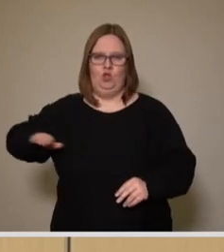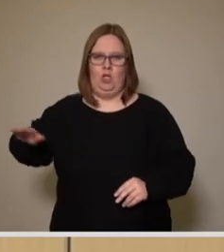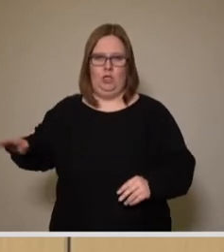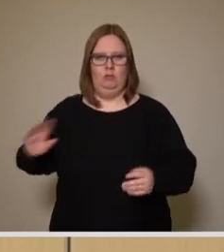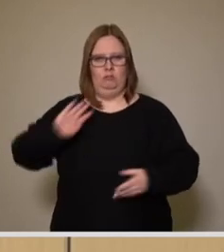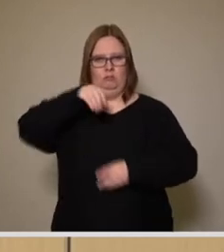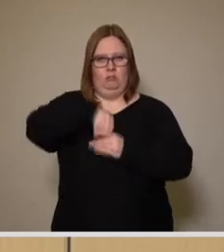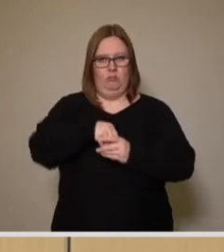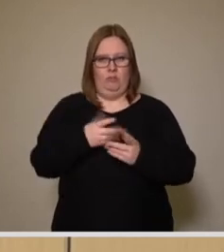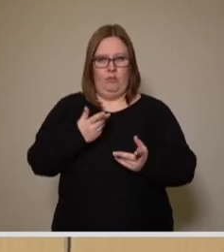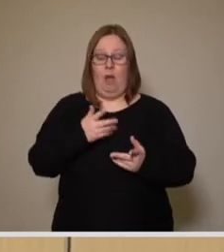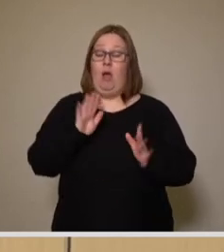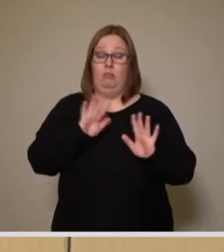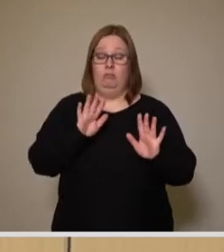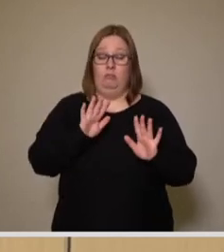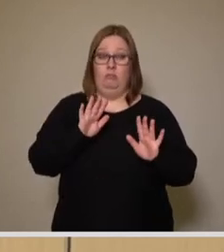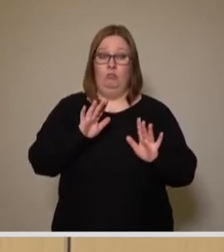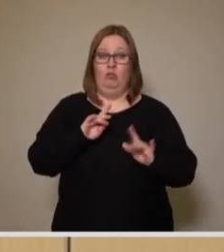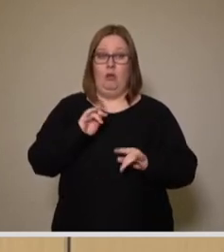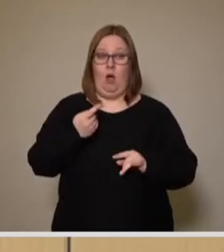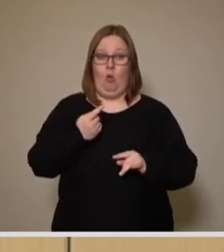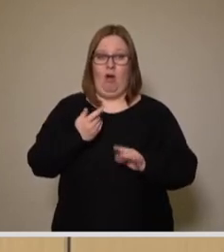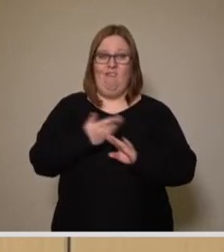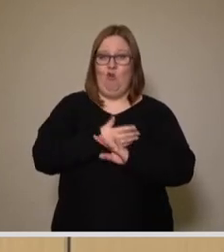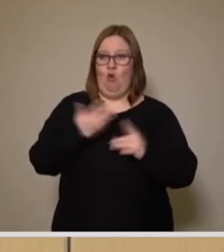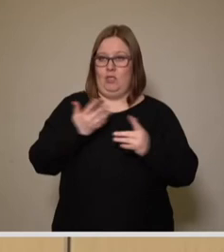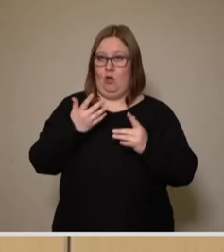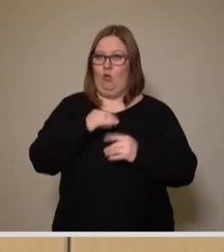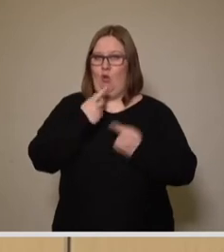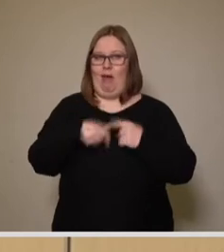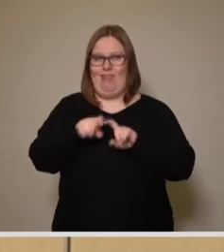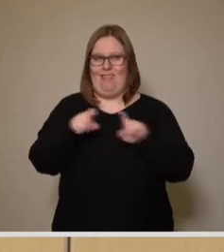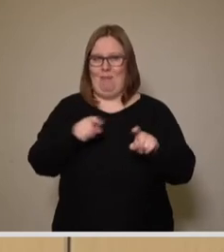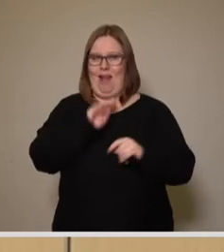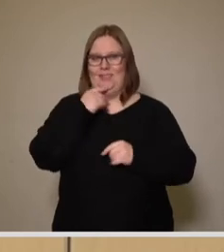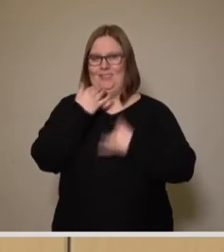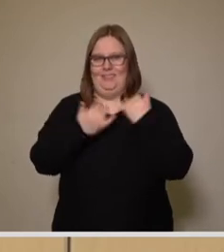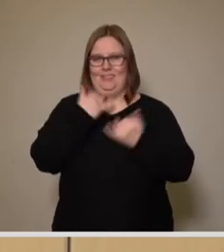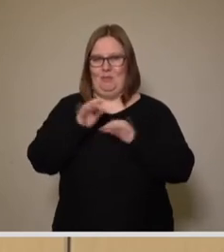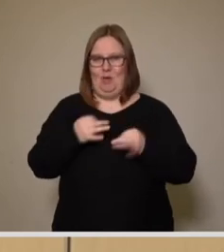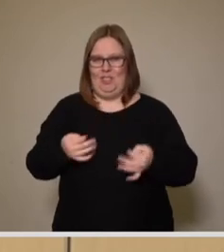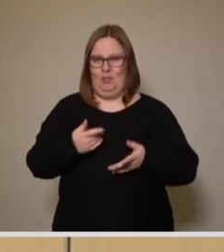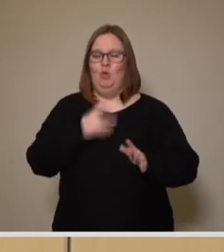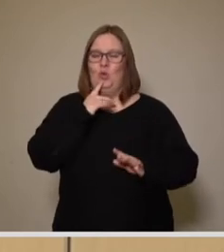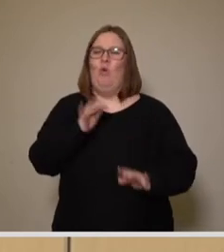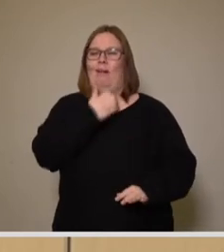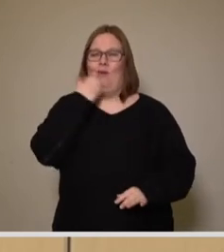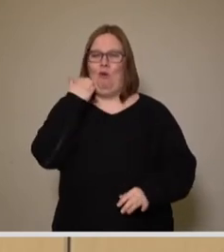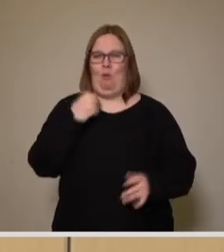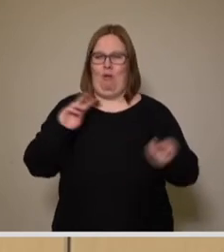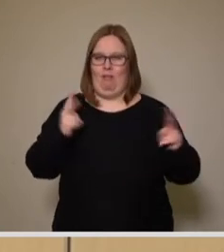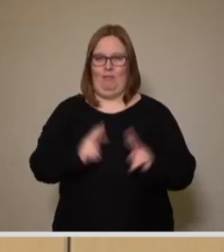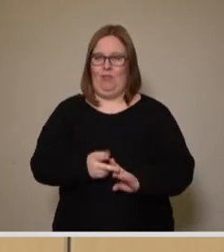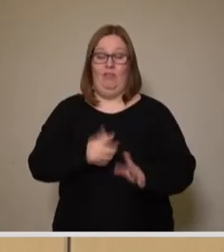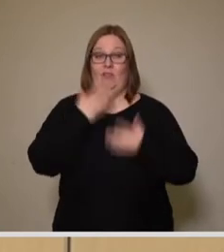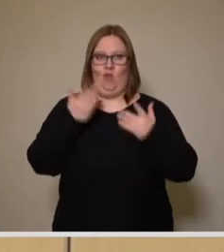erledigt. Aber keine Sorge, wir werden vor 10 Uhr auch noch andere Dinge miteinander beraten können. werde das jetzt nicht alles